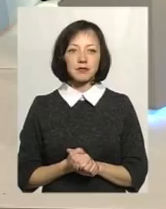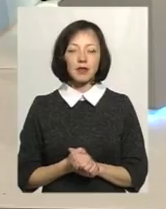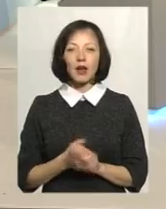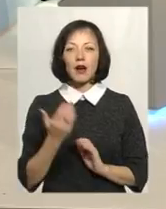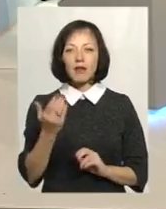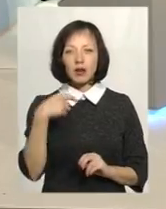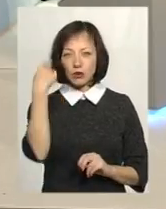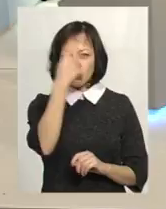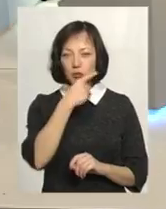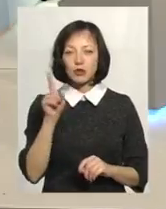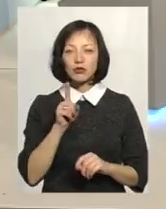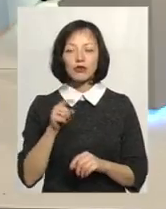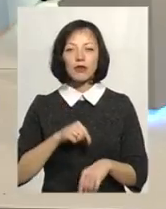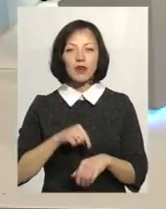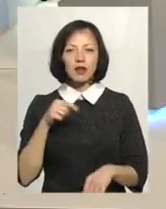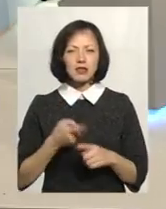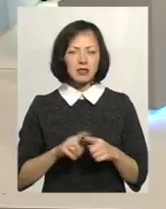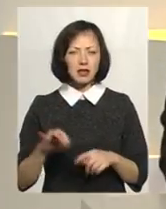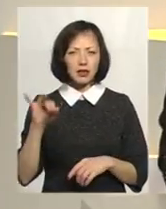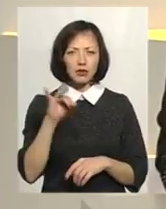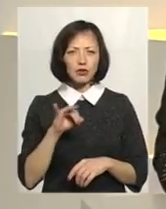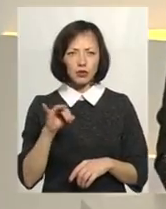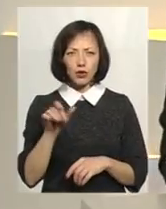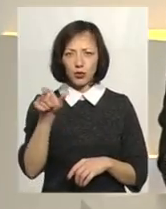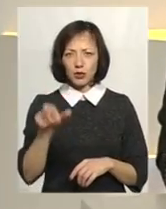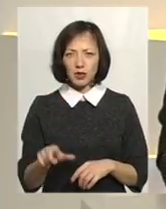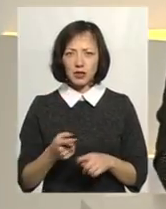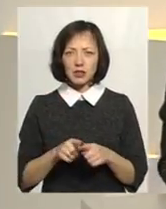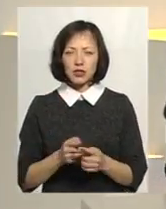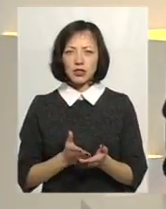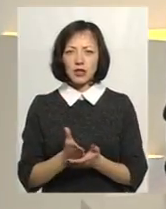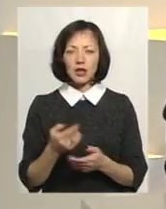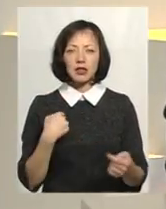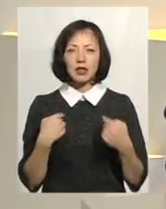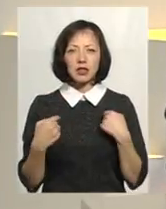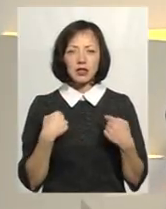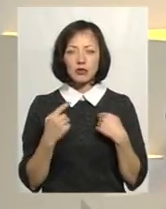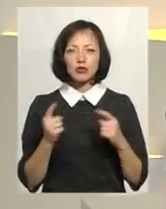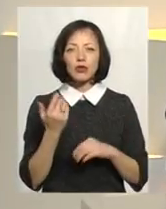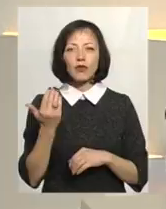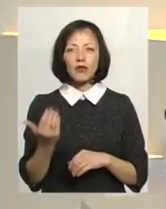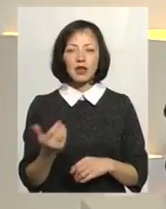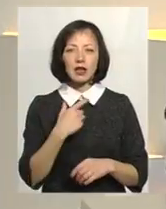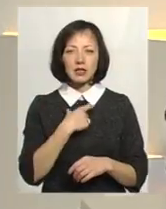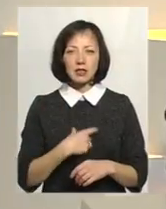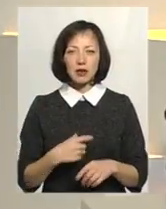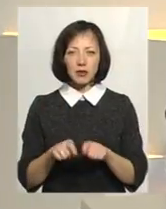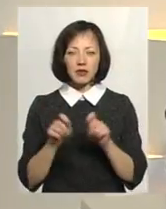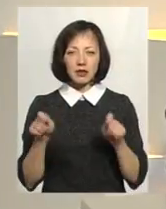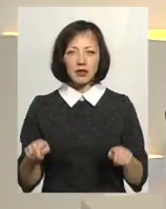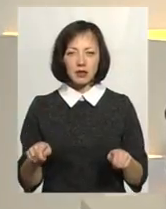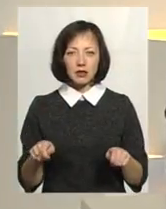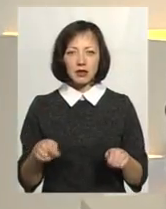що вразило? Це ж така історія людини, це такий шлях тернистий. Що б ви для себе відкрили?